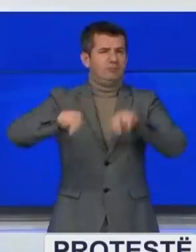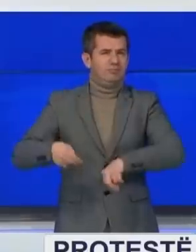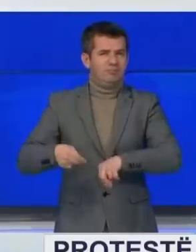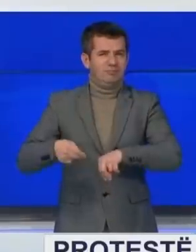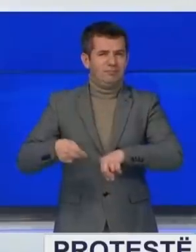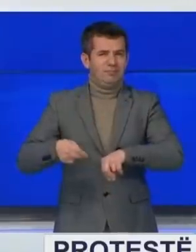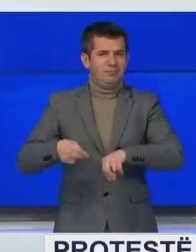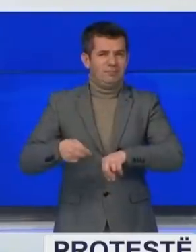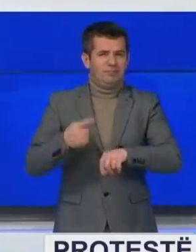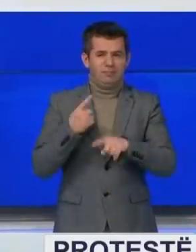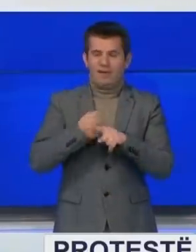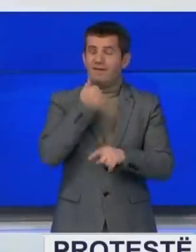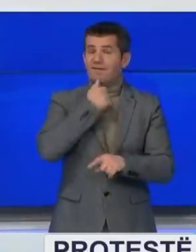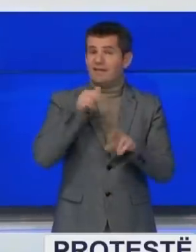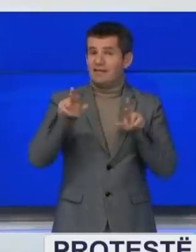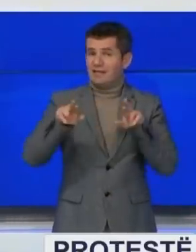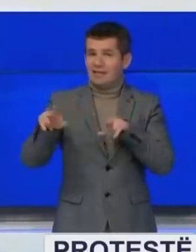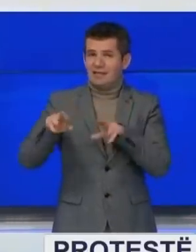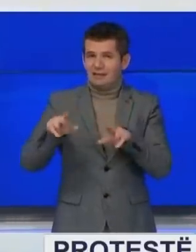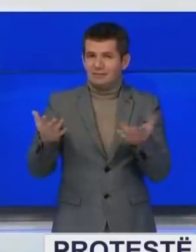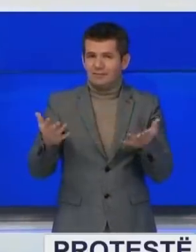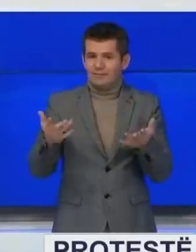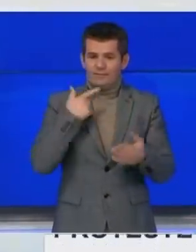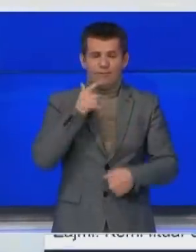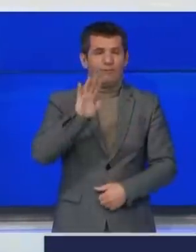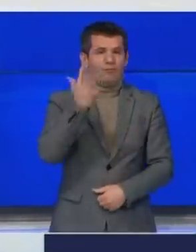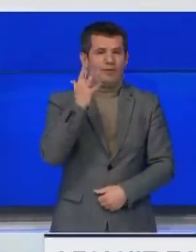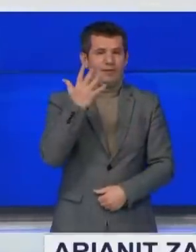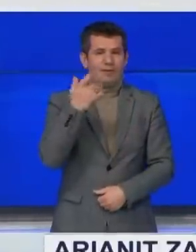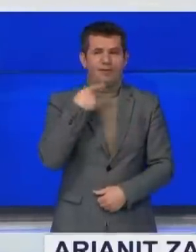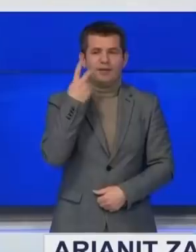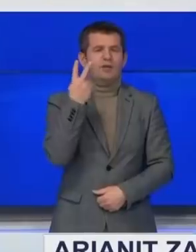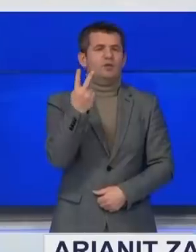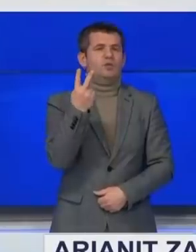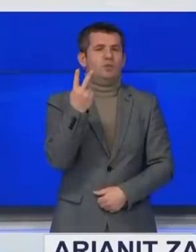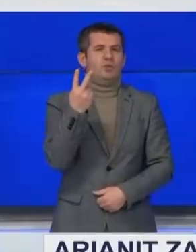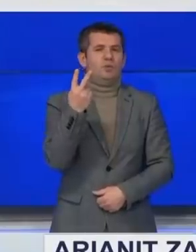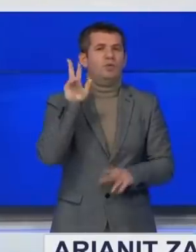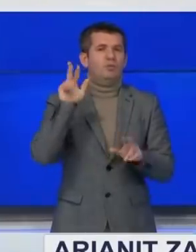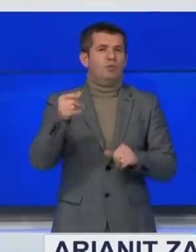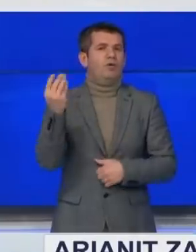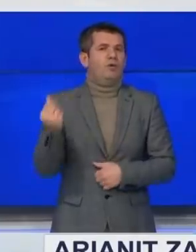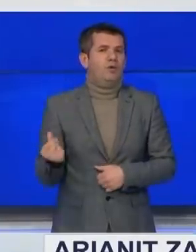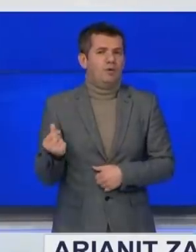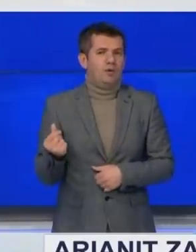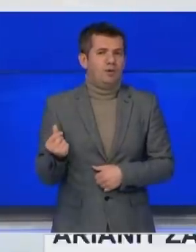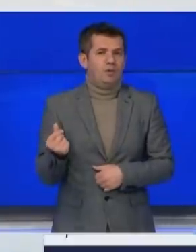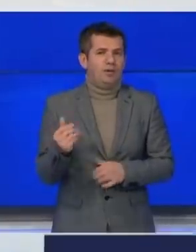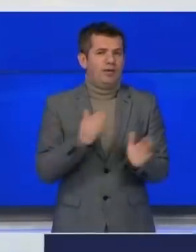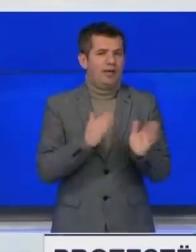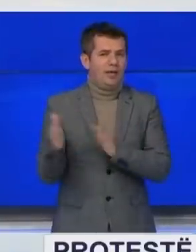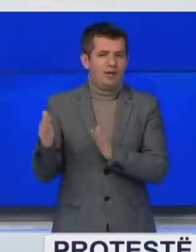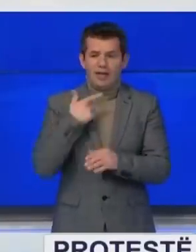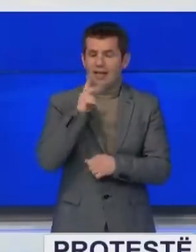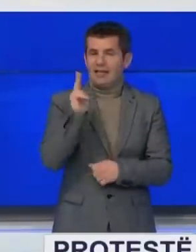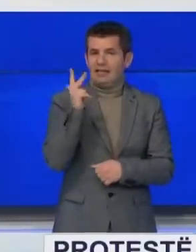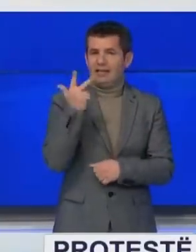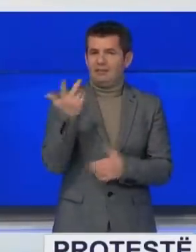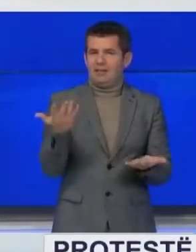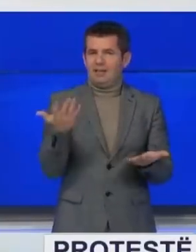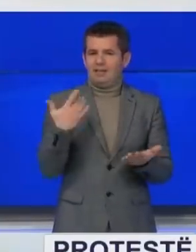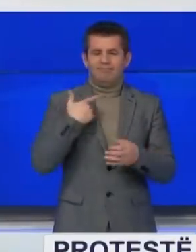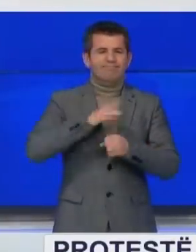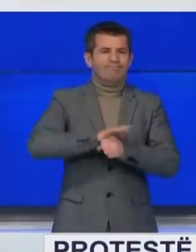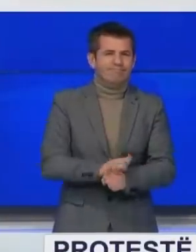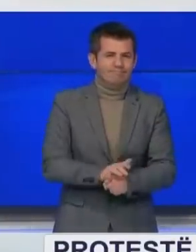me të njetin financim dhe nga 15 prejneve vetëm dy marin pag të regullt dërsa 13 prejneve jemi të